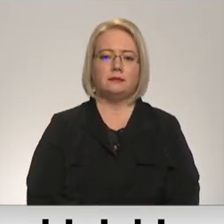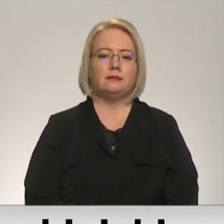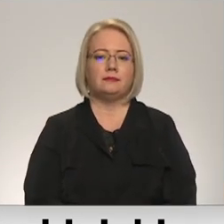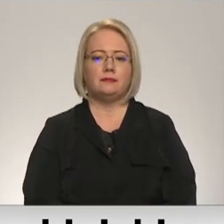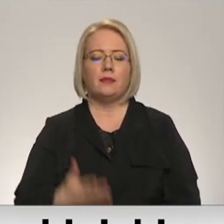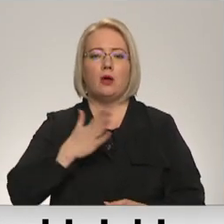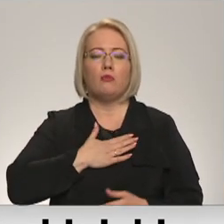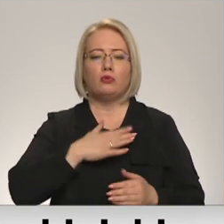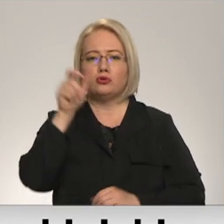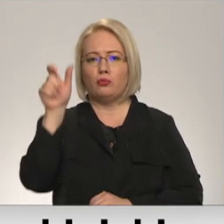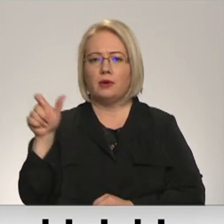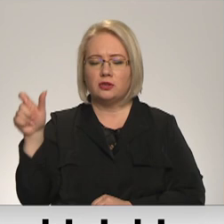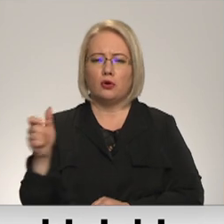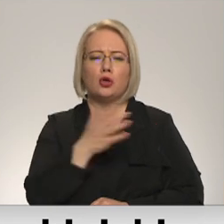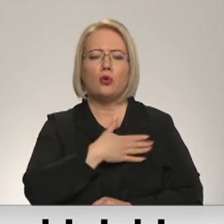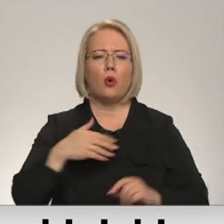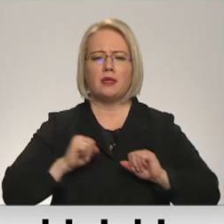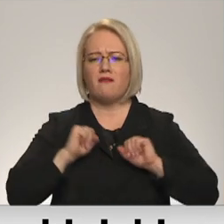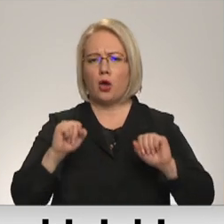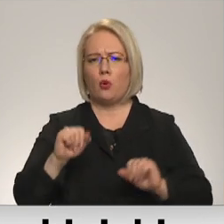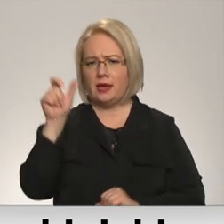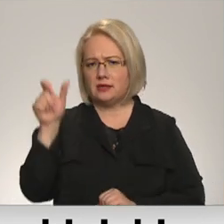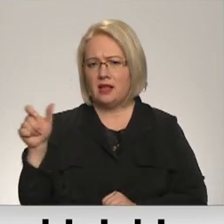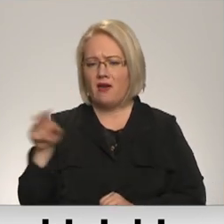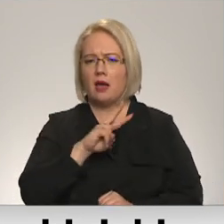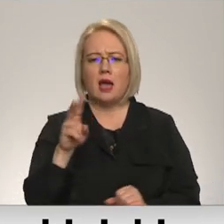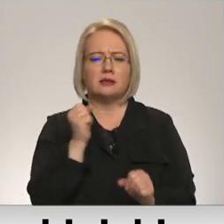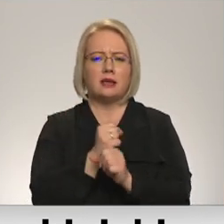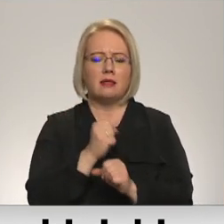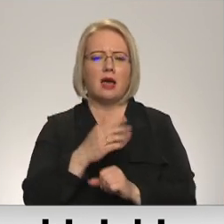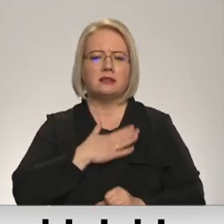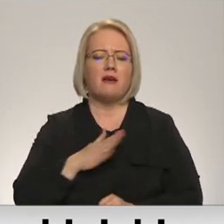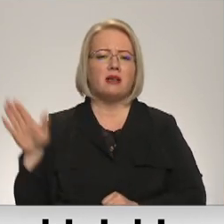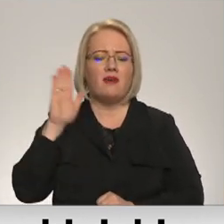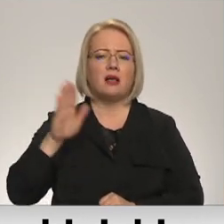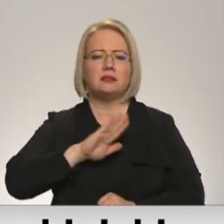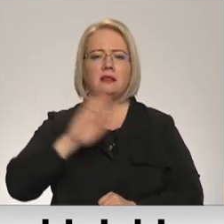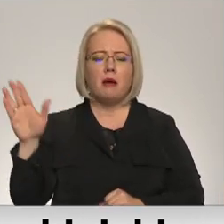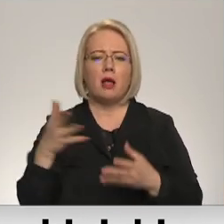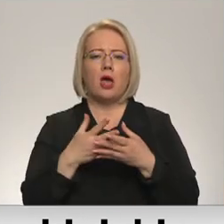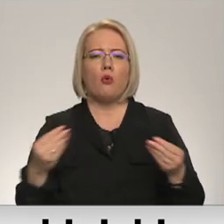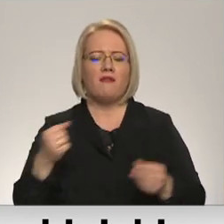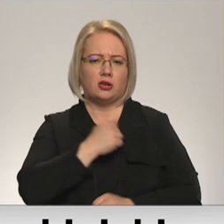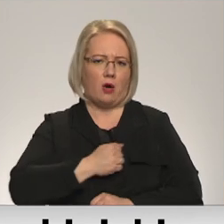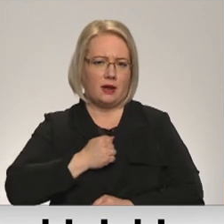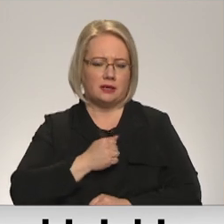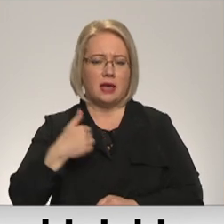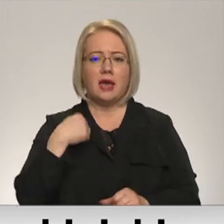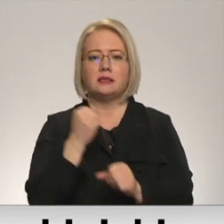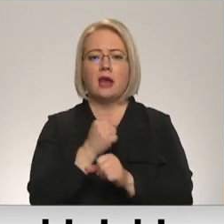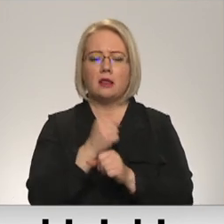Mūsu pilsoņi ir ļoti varonīgi cilvēki, kas strādā savus valsts labā, lai novērsto agresiju. Es strādāju,